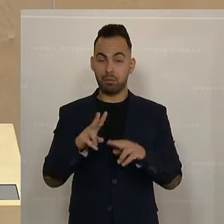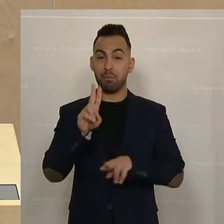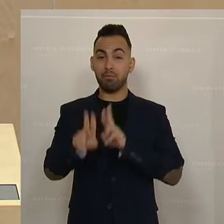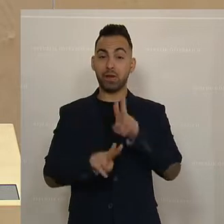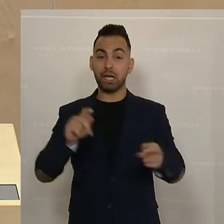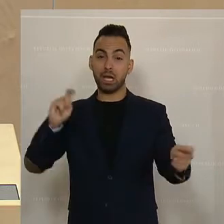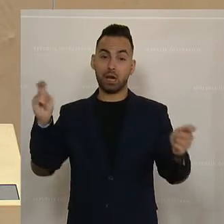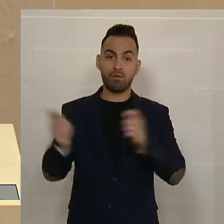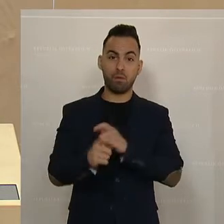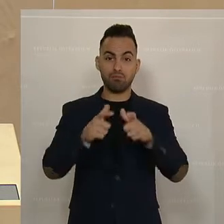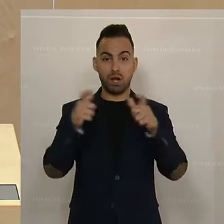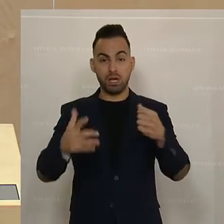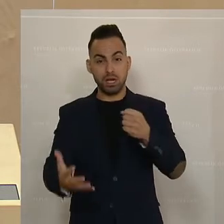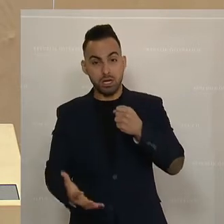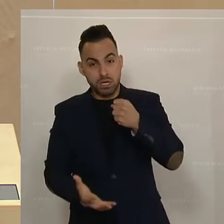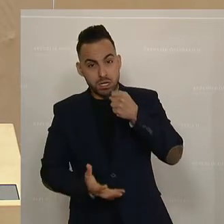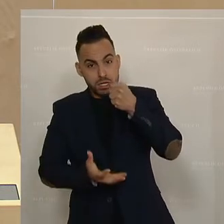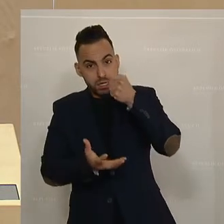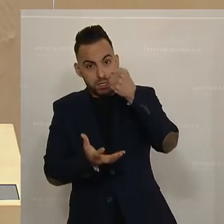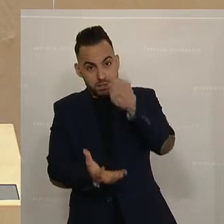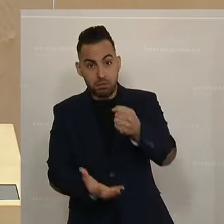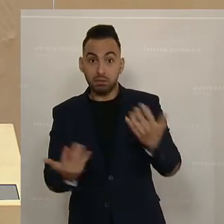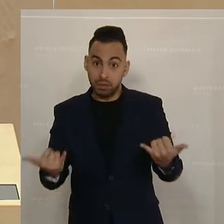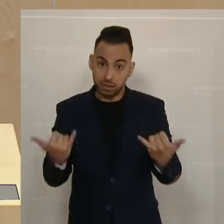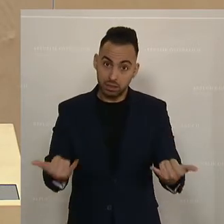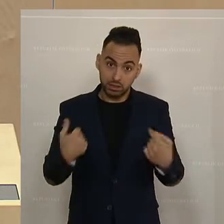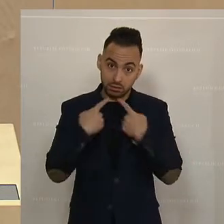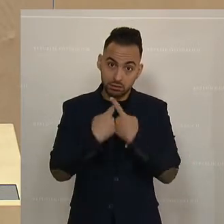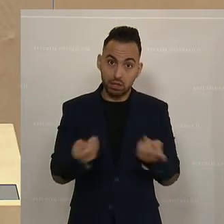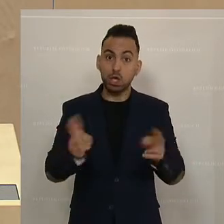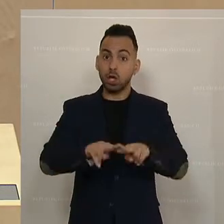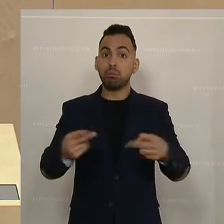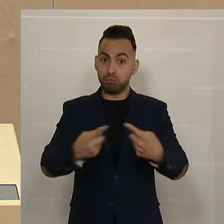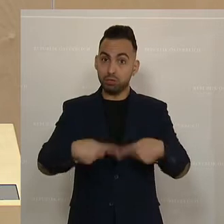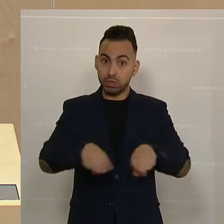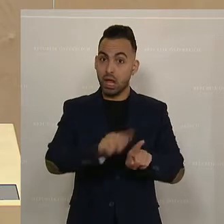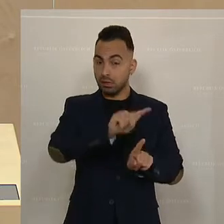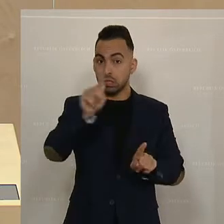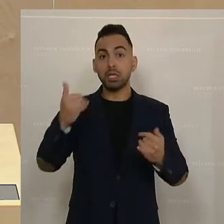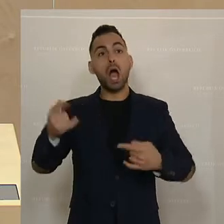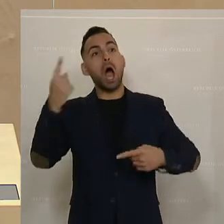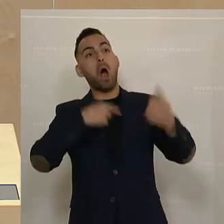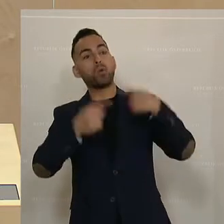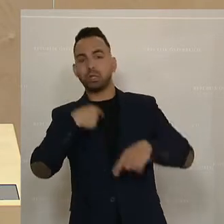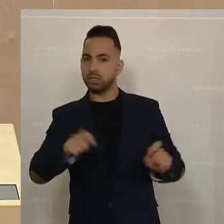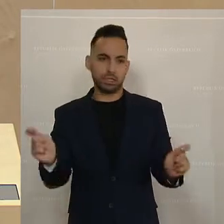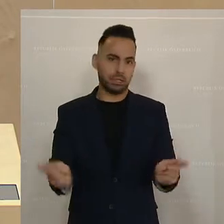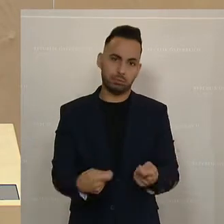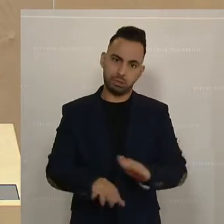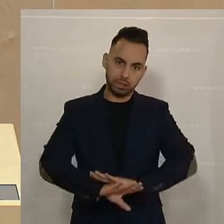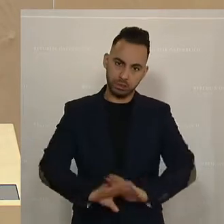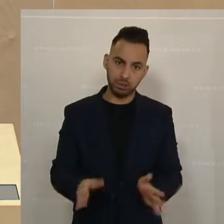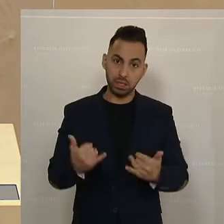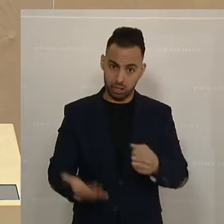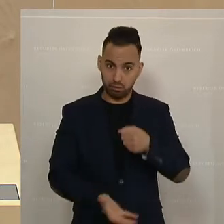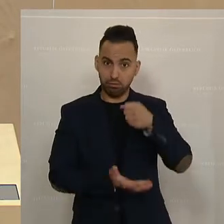etwas auf den Tisch, wo ich sagen muss, liebe Länder, da gibt es jetzt keine Ausreden mehr. Hier, damit